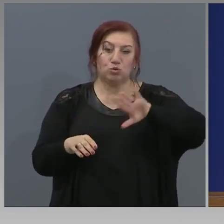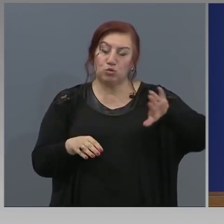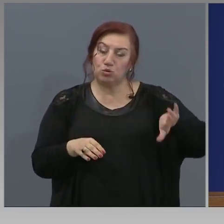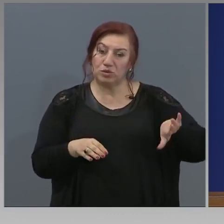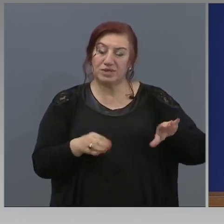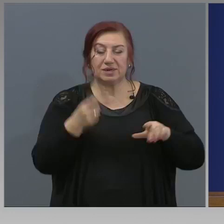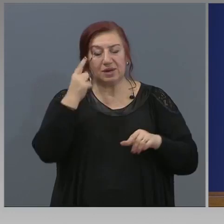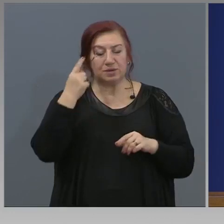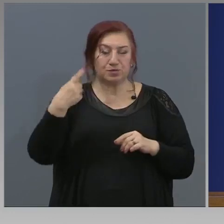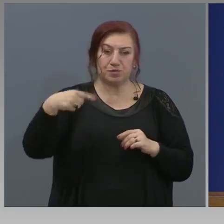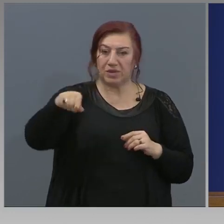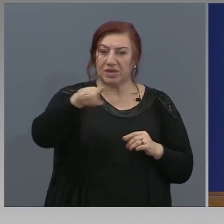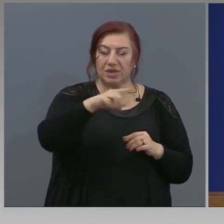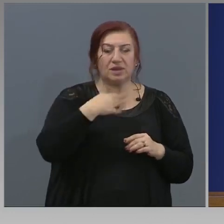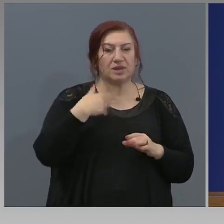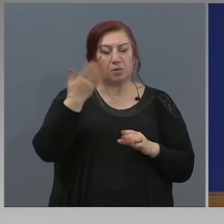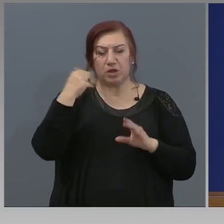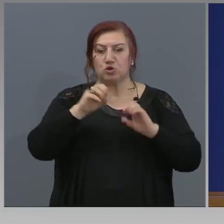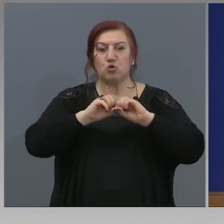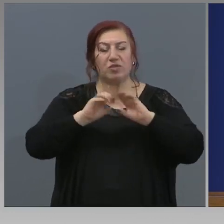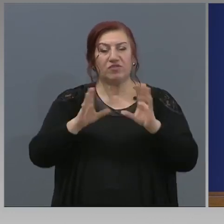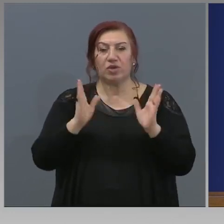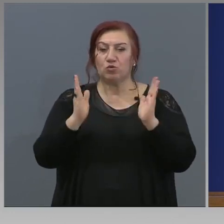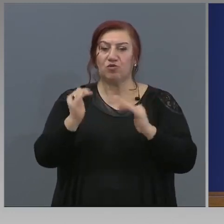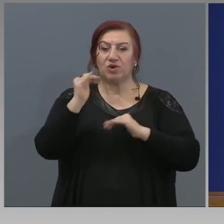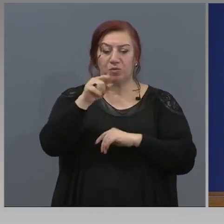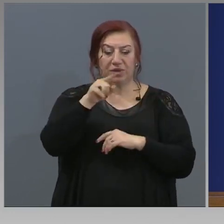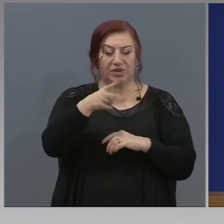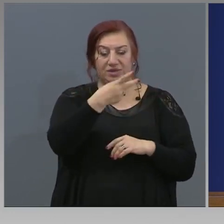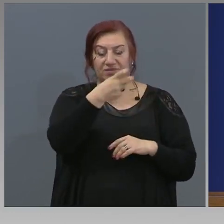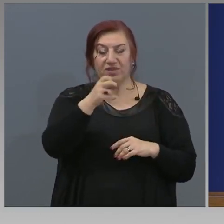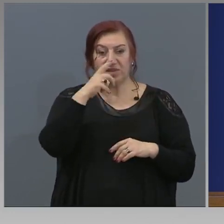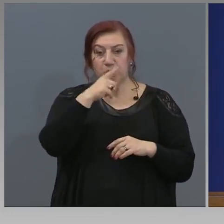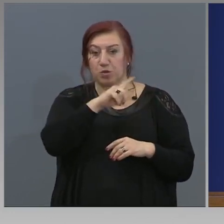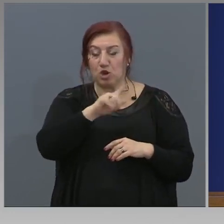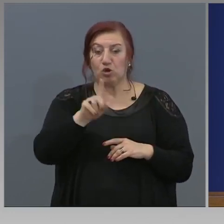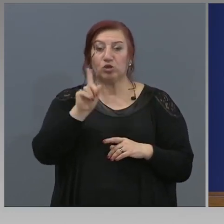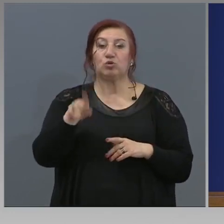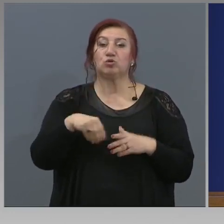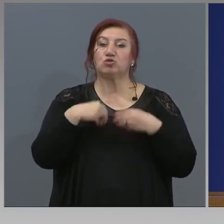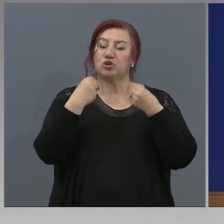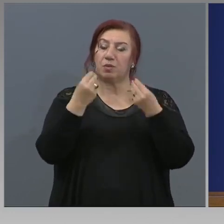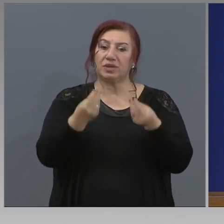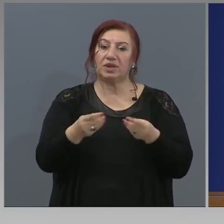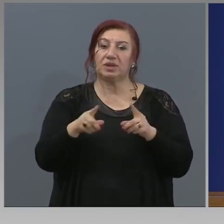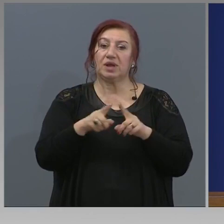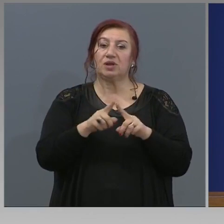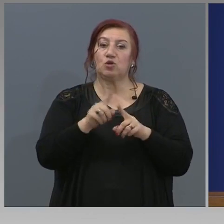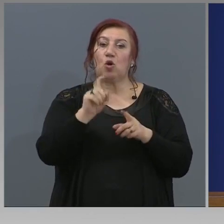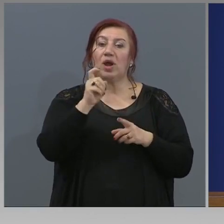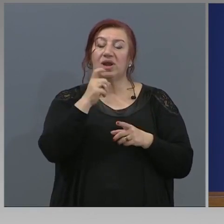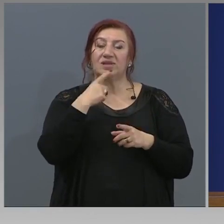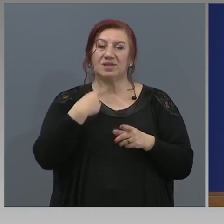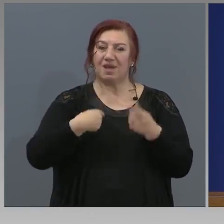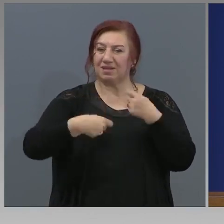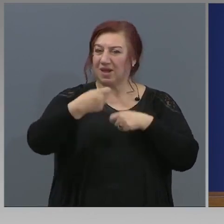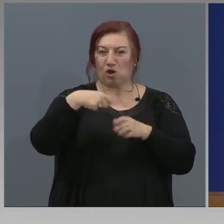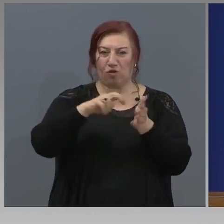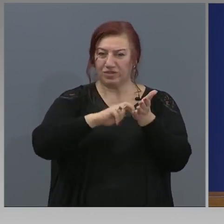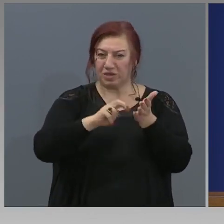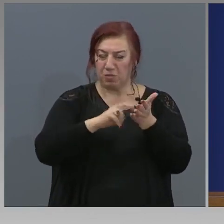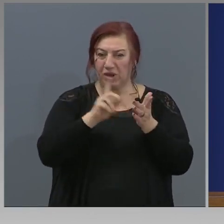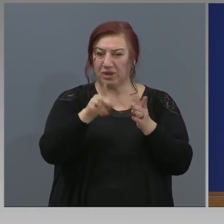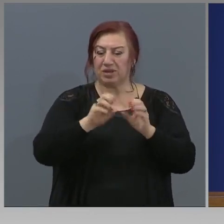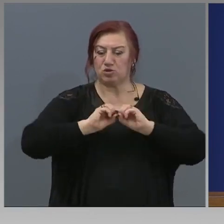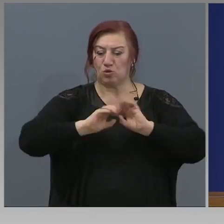знаете, че беше обявено и в рамките на тези 200 милиона, които ще бъдат дадени като гаранция на търговските банки, да могат да се